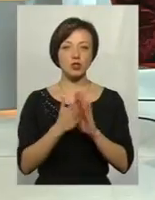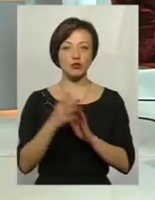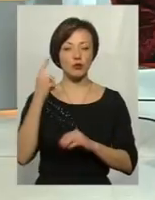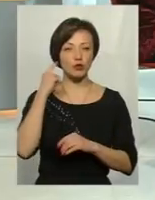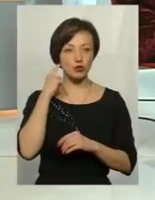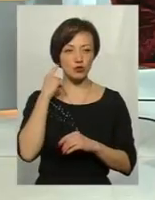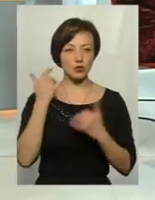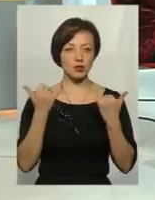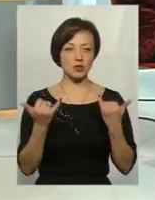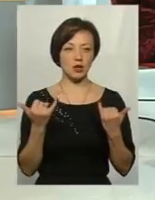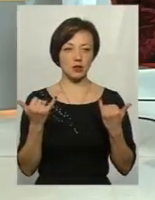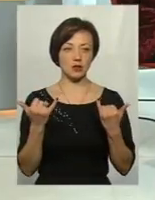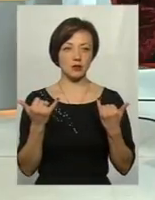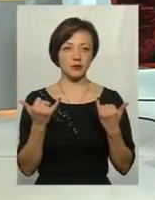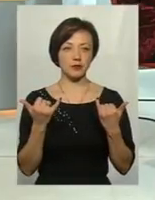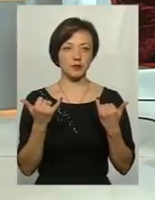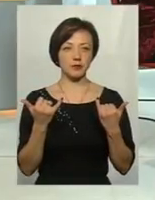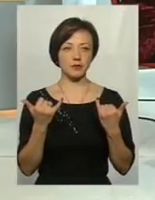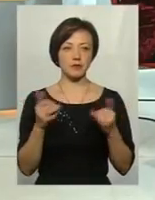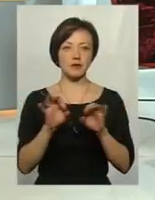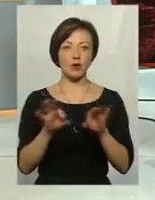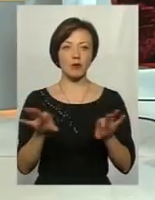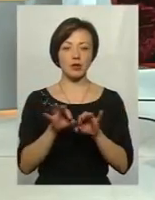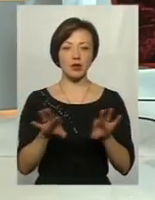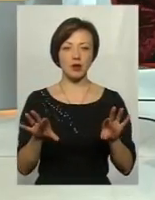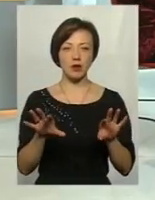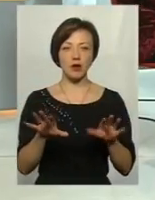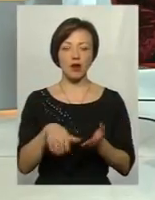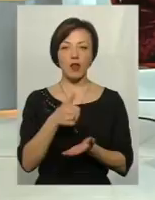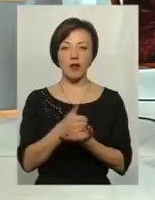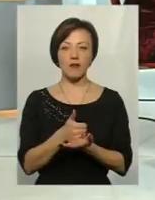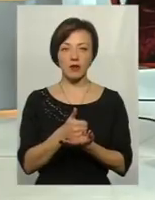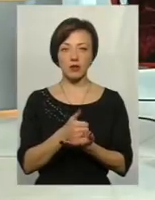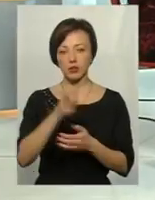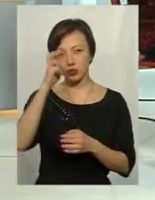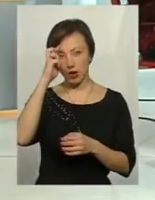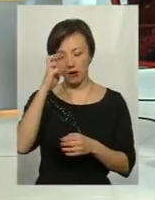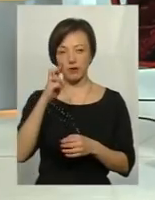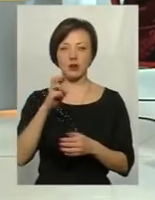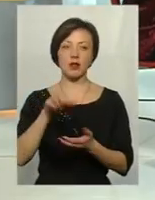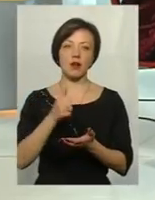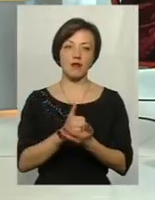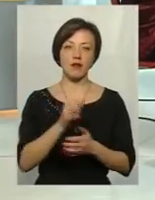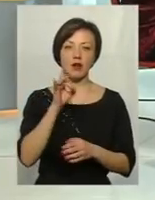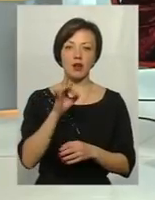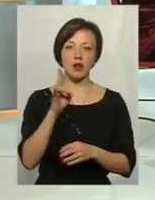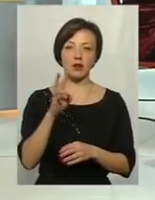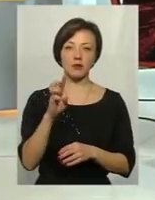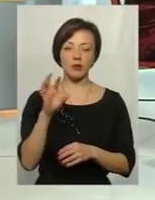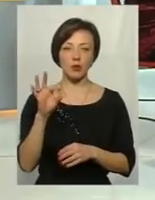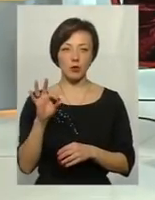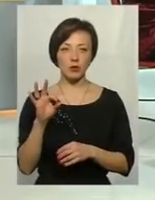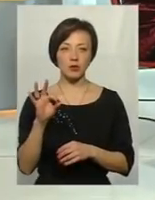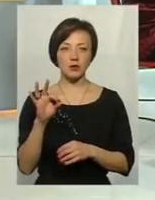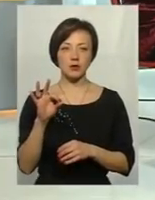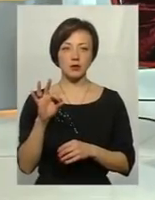почули в коментарях глави держави, глави Ради Нацбезпеки